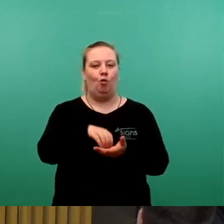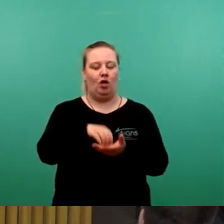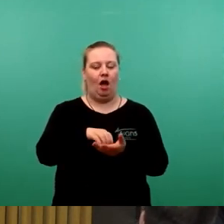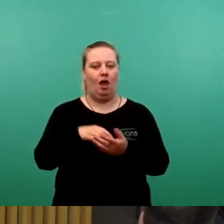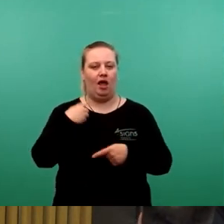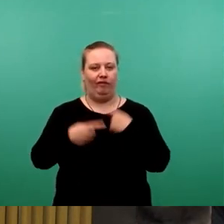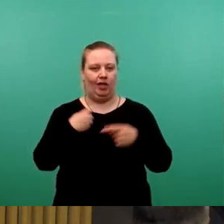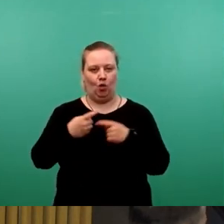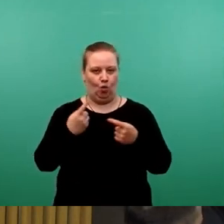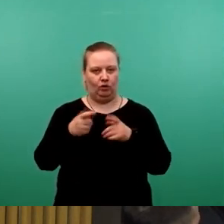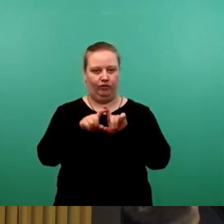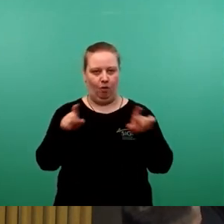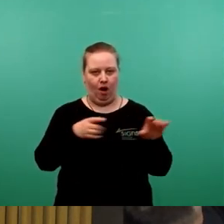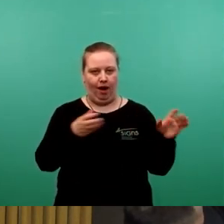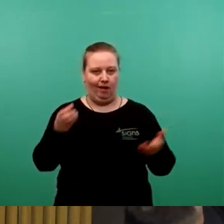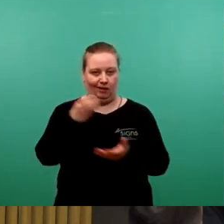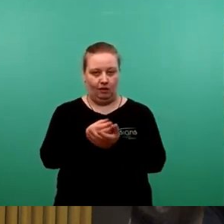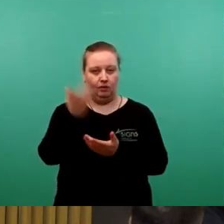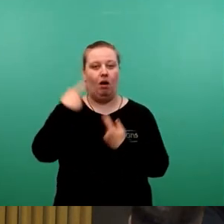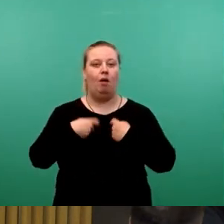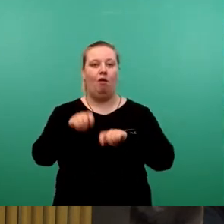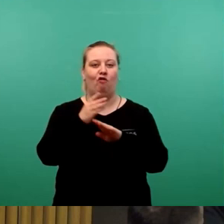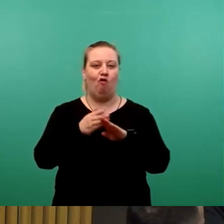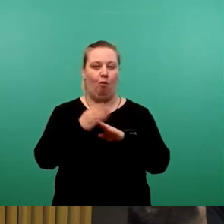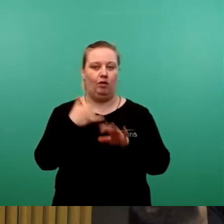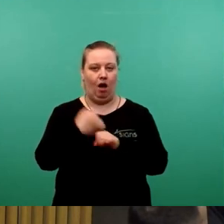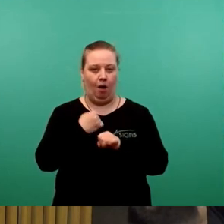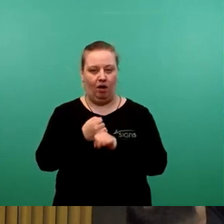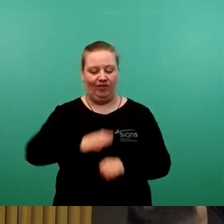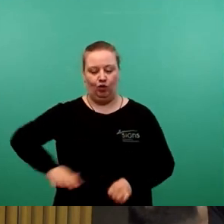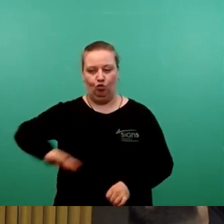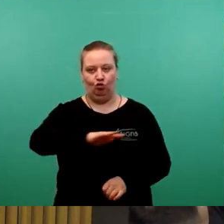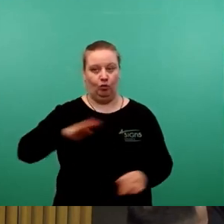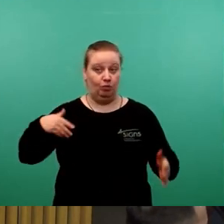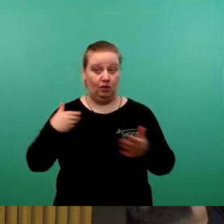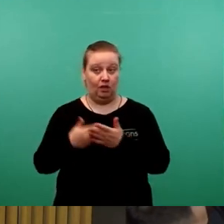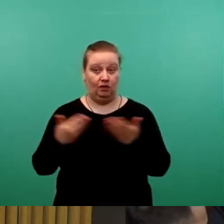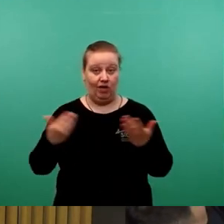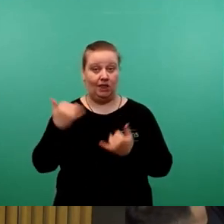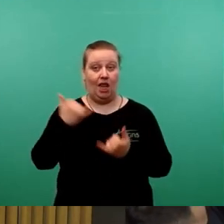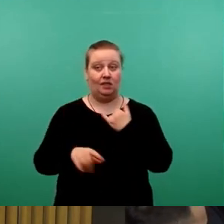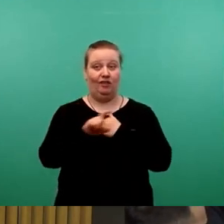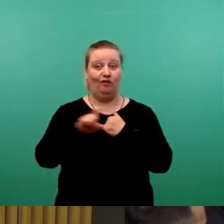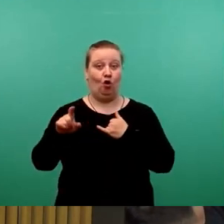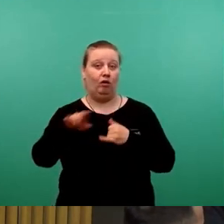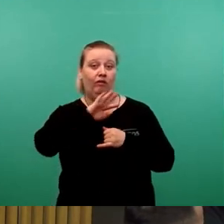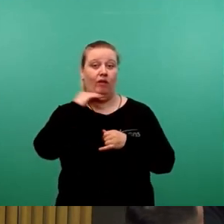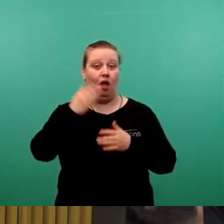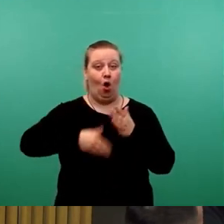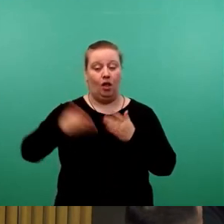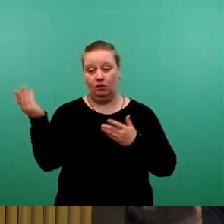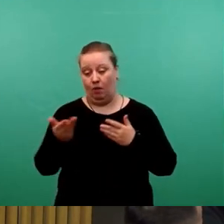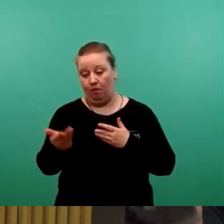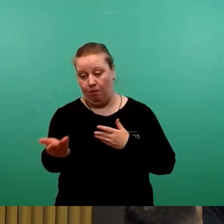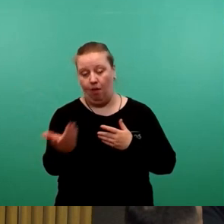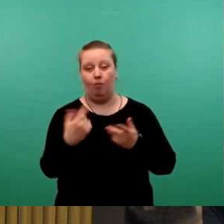wurde. Bei den Bauvorbereitungen und Arbeiten, welche bisher auf dem Grundstück stattgefunden haben, wurden in den letzten Monaten zudem eine Vielzahl an Gehölzen entfernt, die laut